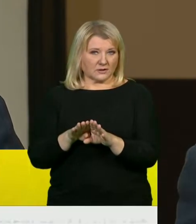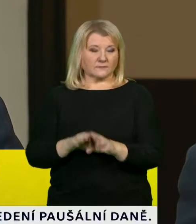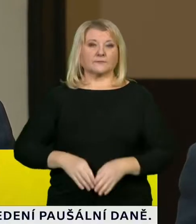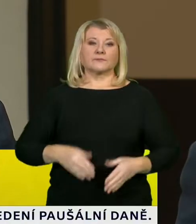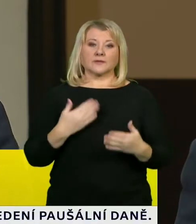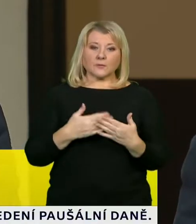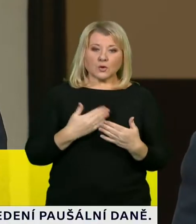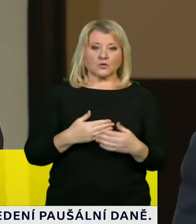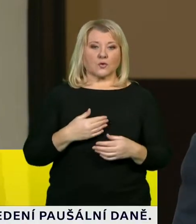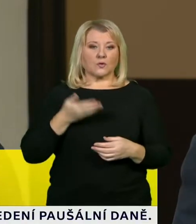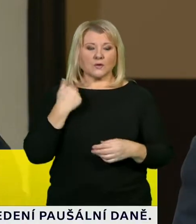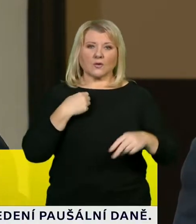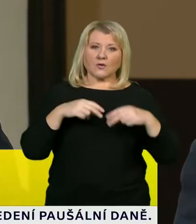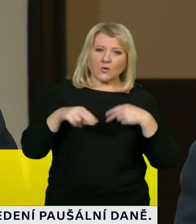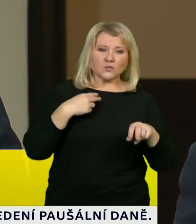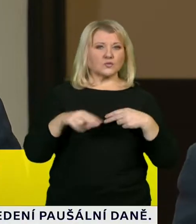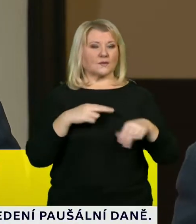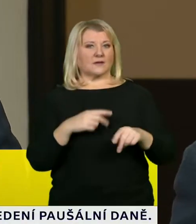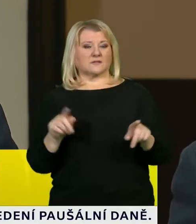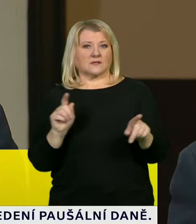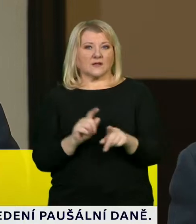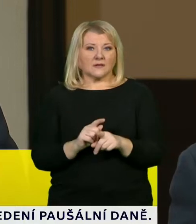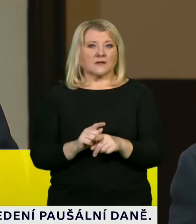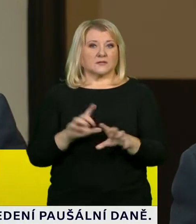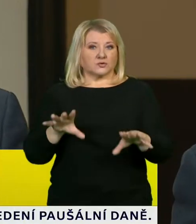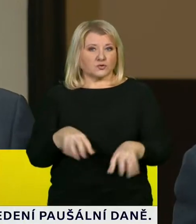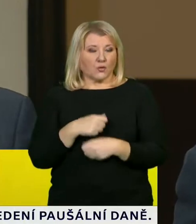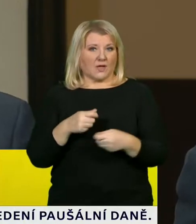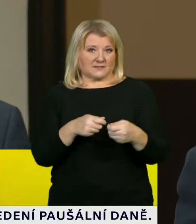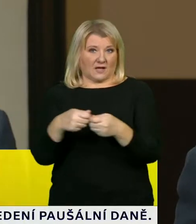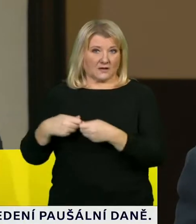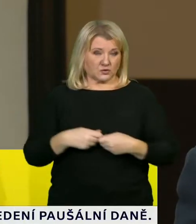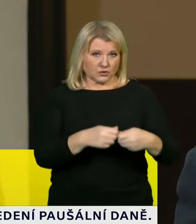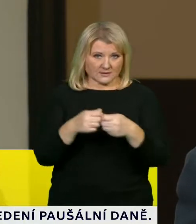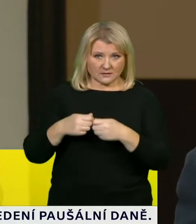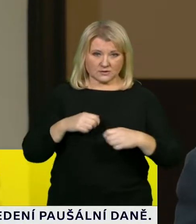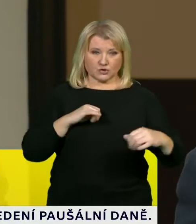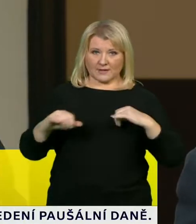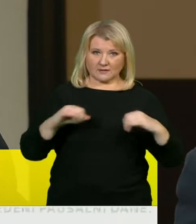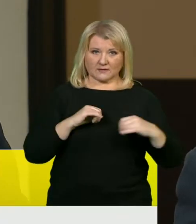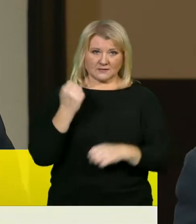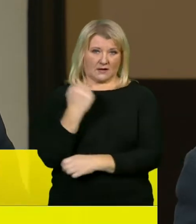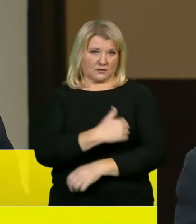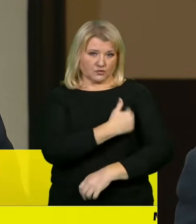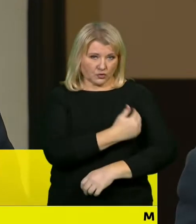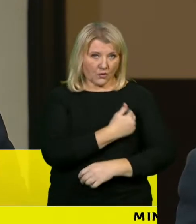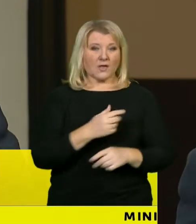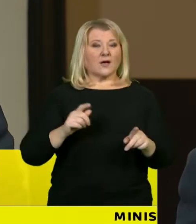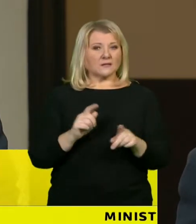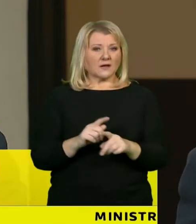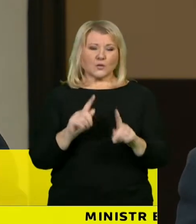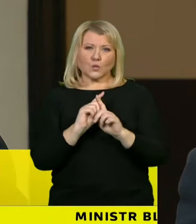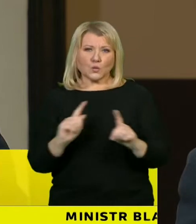konzultacích a na žádost a se souhlasem asociací a řady asociací ředitelů základní škol a řady